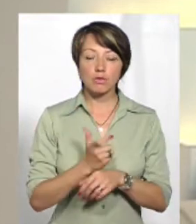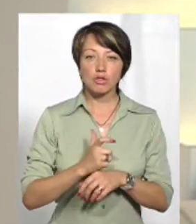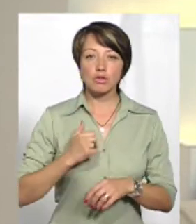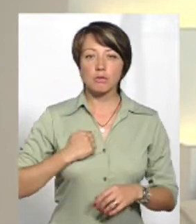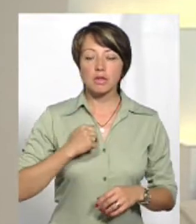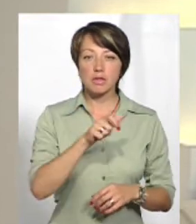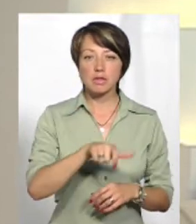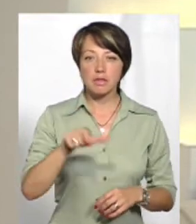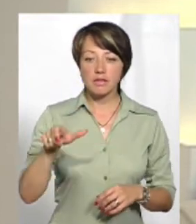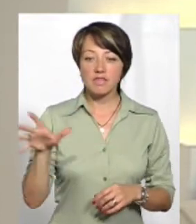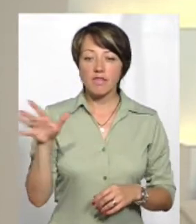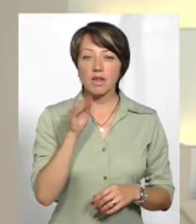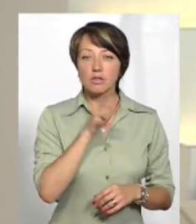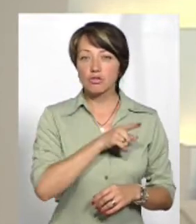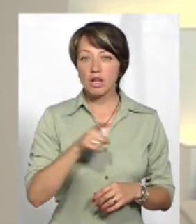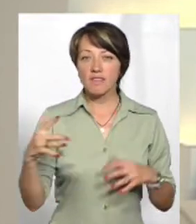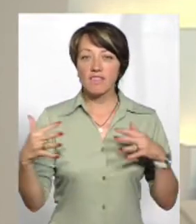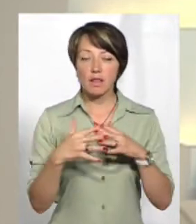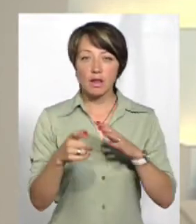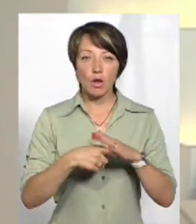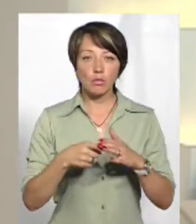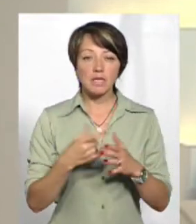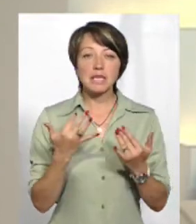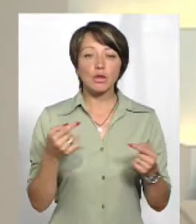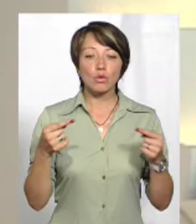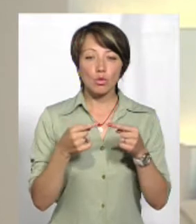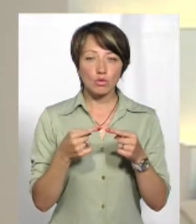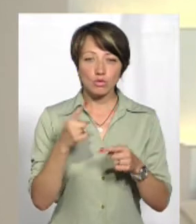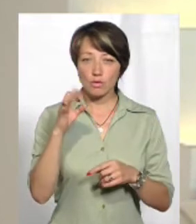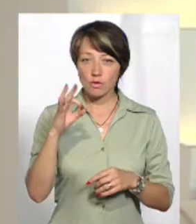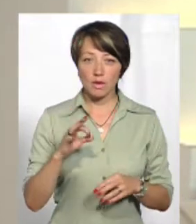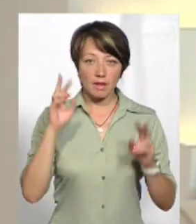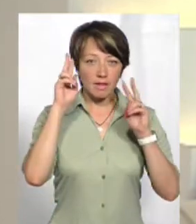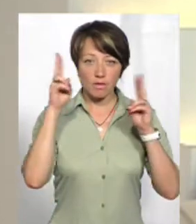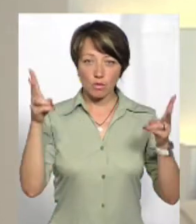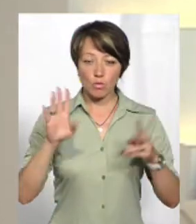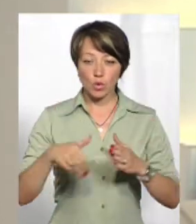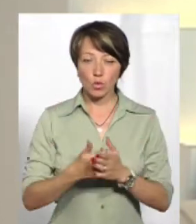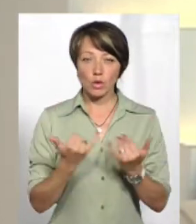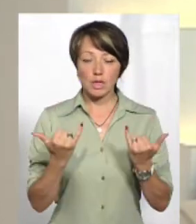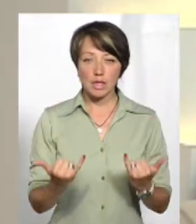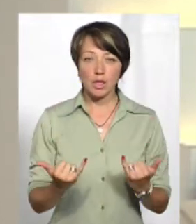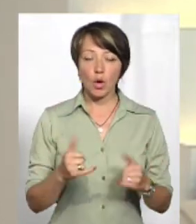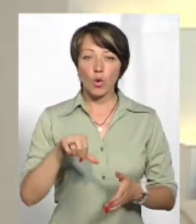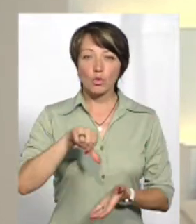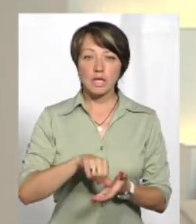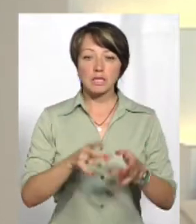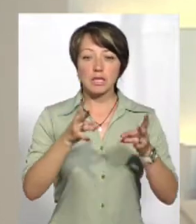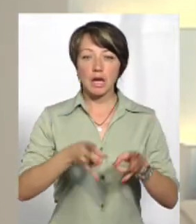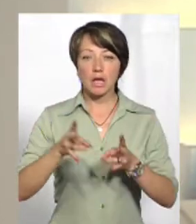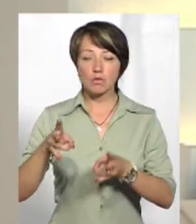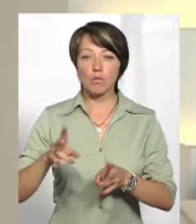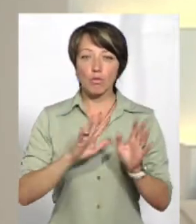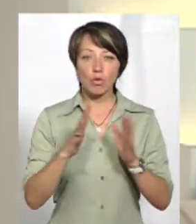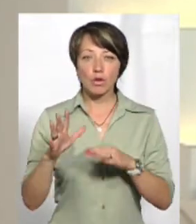весь час війни на Донбасі. Скільки точно, достоменно невідомо і донині. Учасником тих трагічних подій